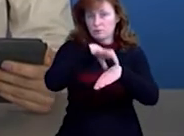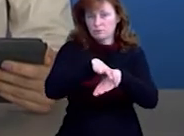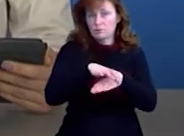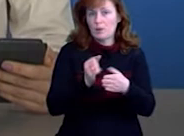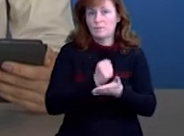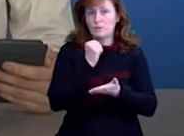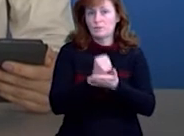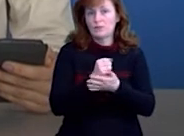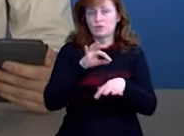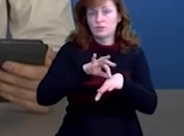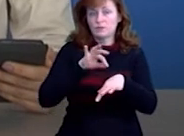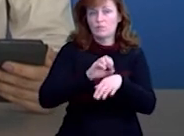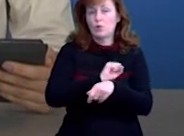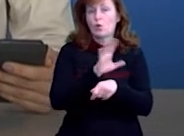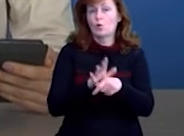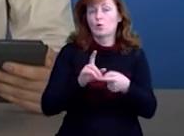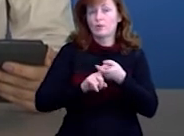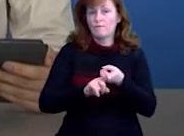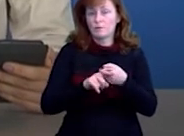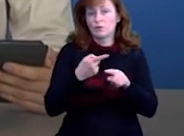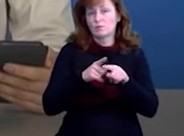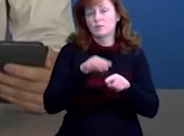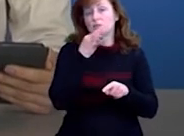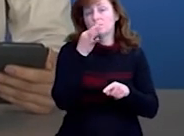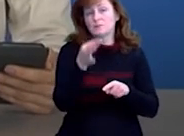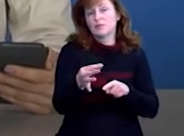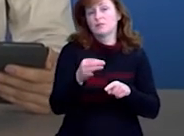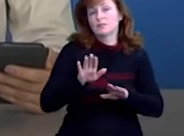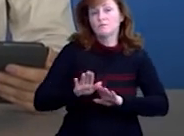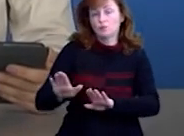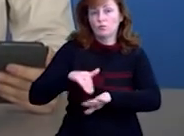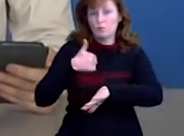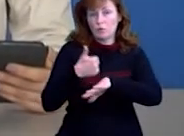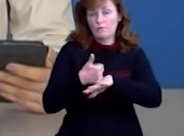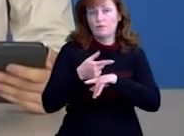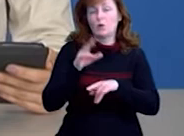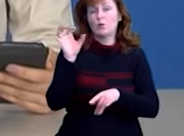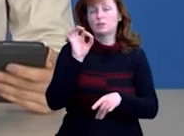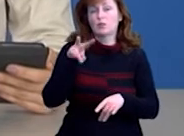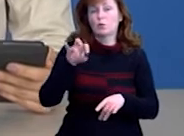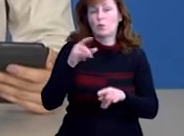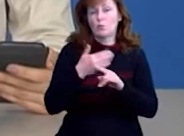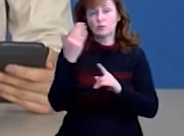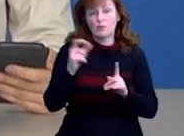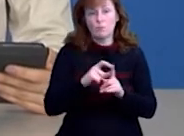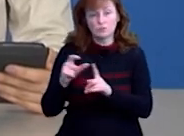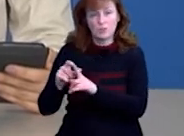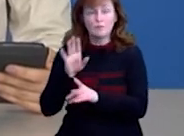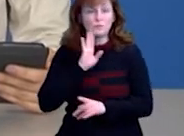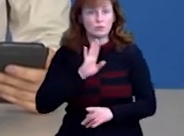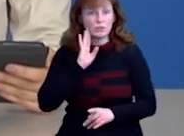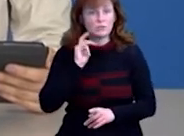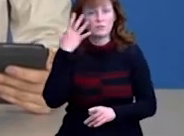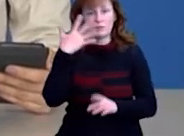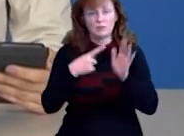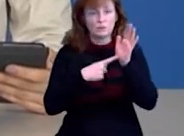випадок захворювання на коронавірус. Про це сказав заступник міського голови Чернігова Олександр Ломако. З його слів – жінці 56